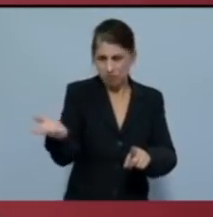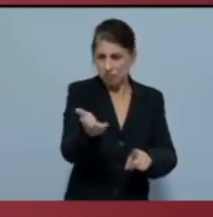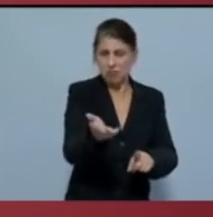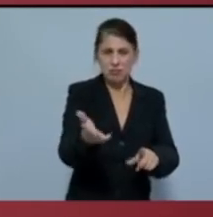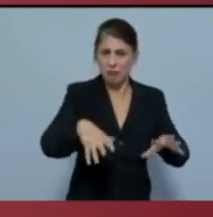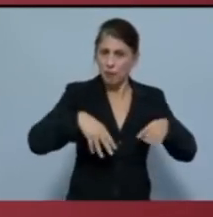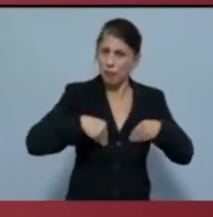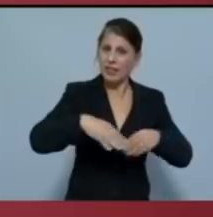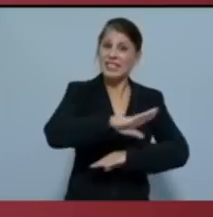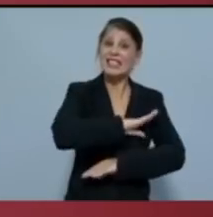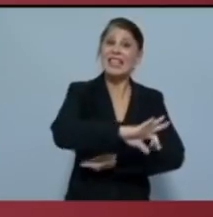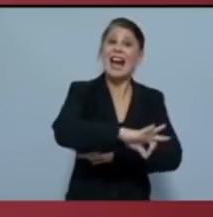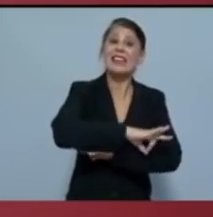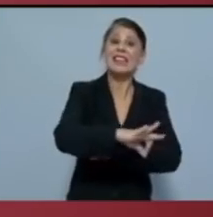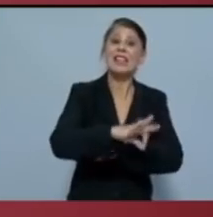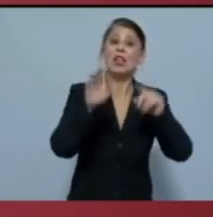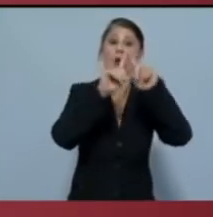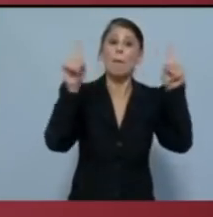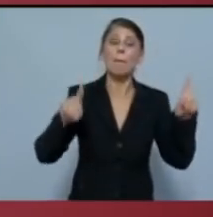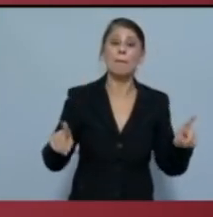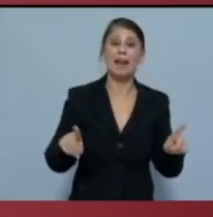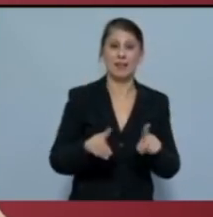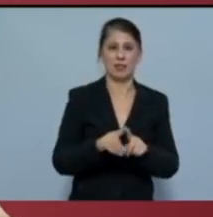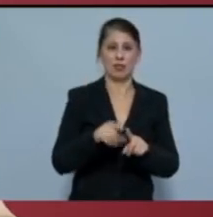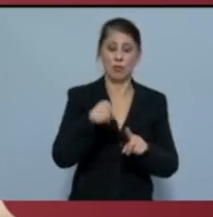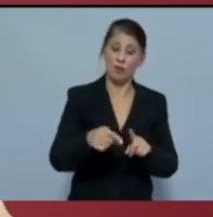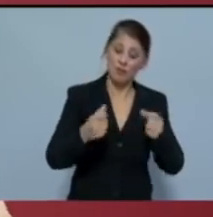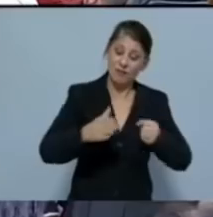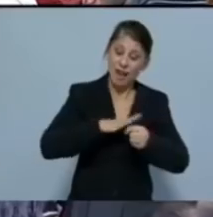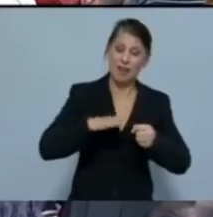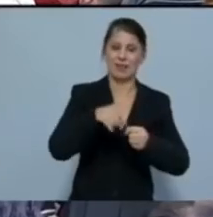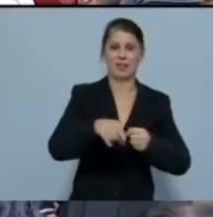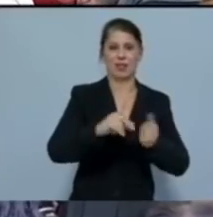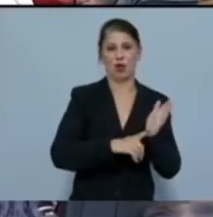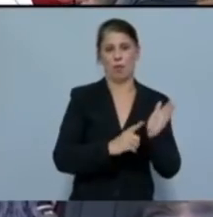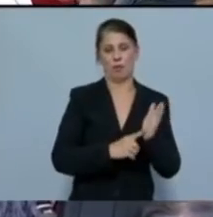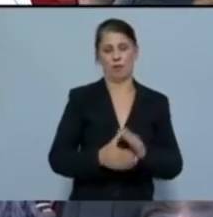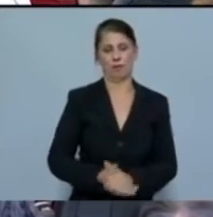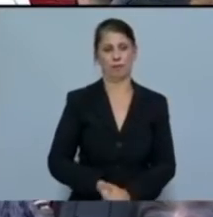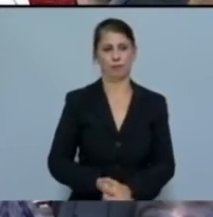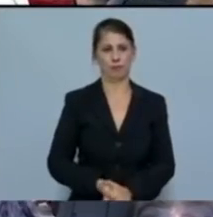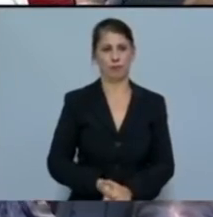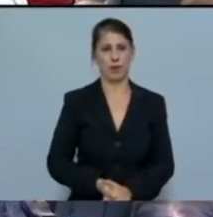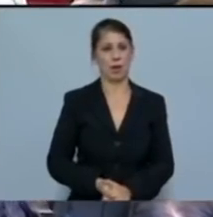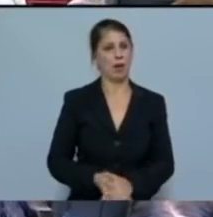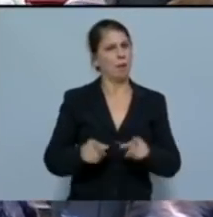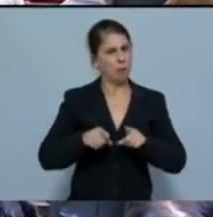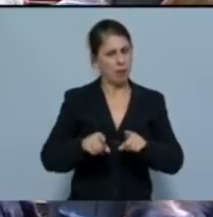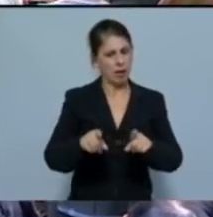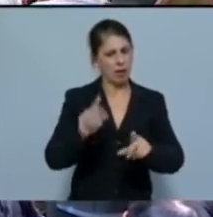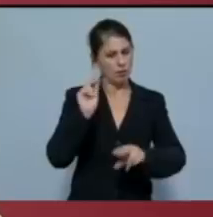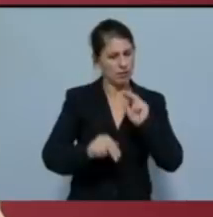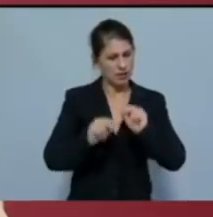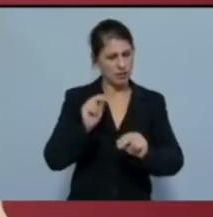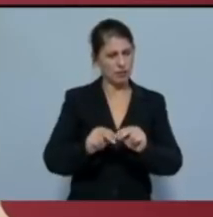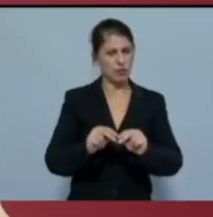το στρατηγικό πλαίσιο πάνω στο οποίο αυτοί βασίζονται ενώ παράλληλα έχουν ψηφίσει τους μισθούς και